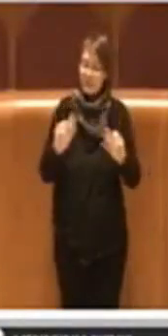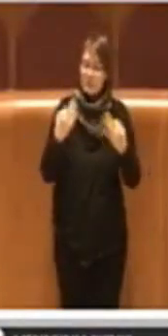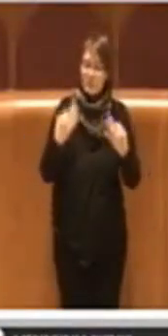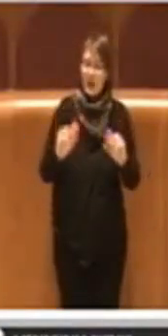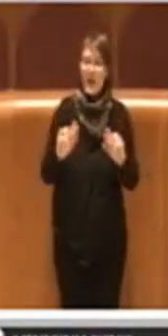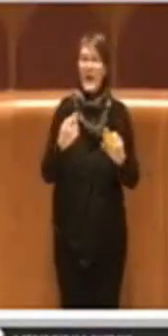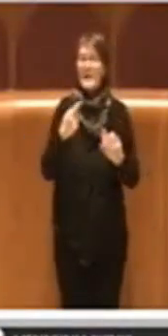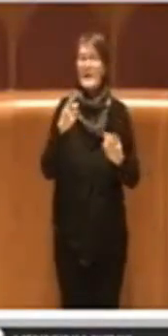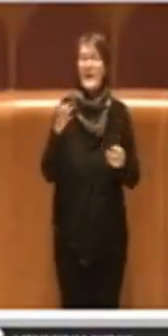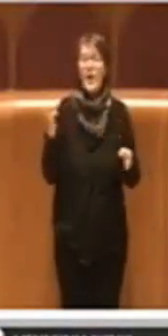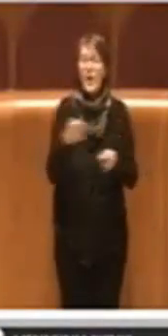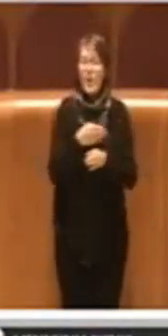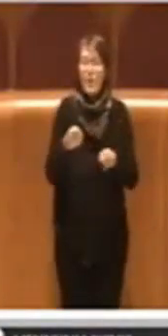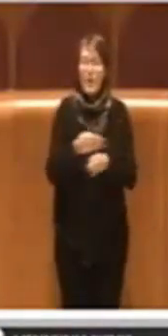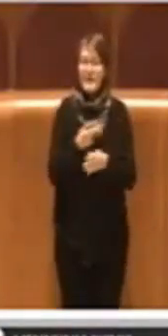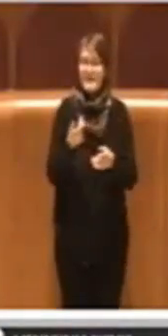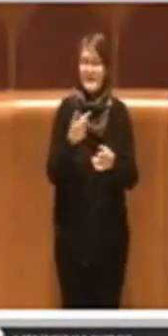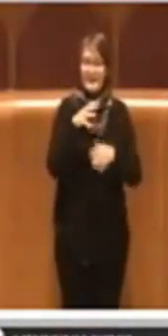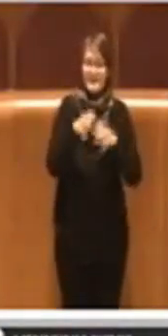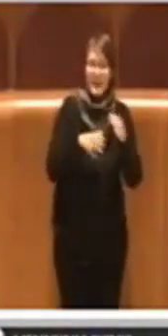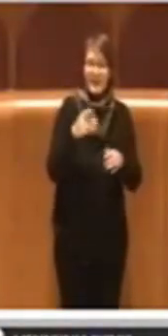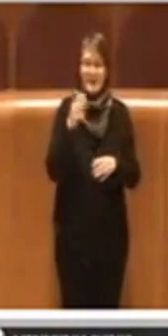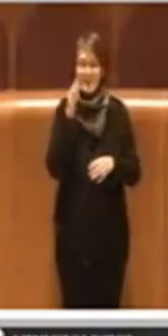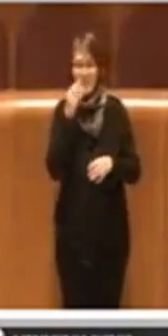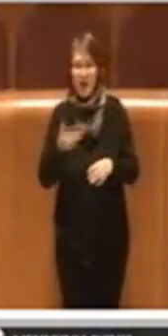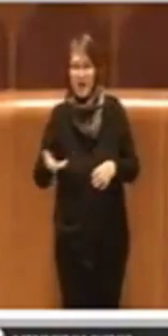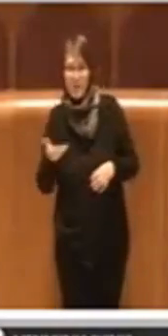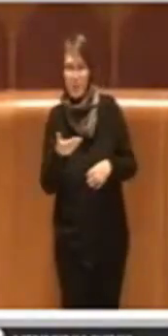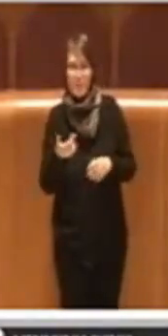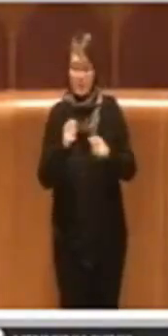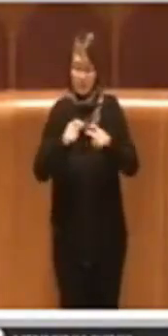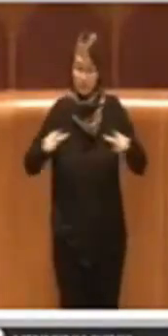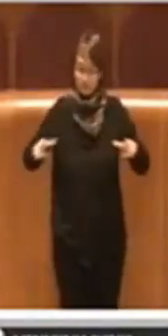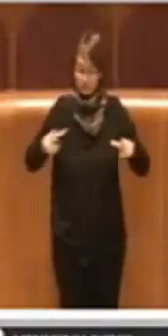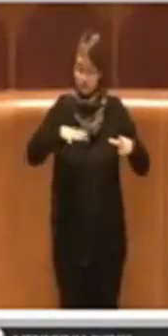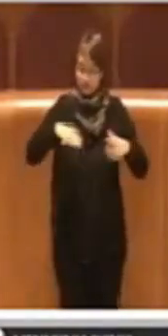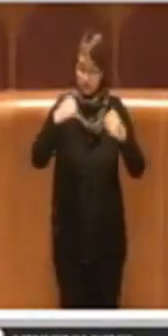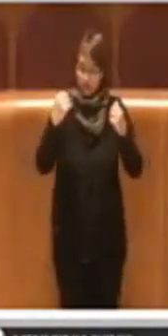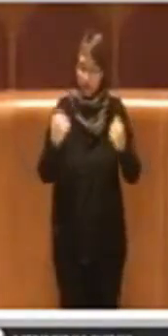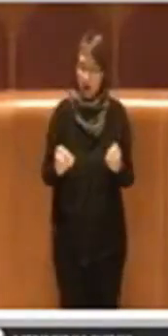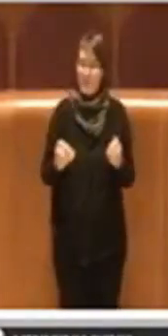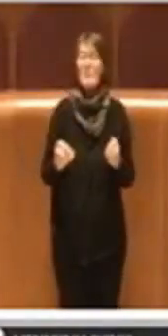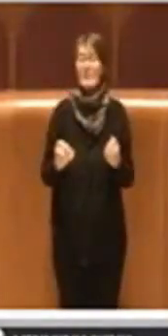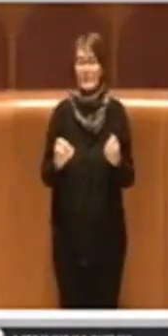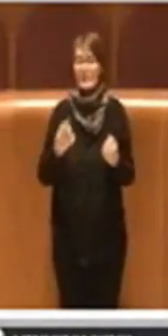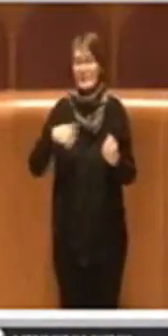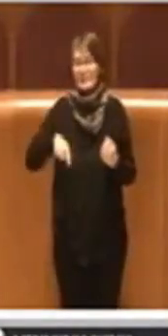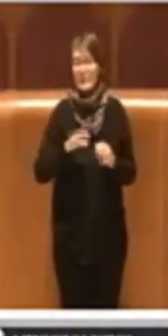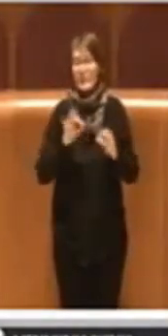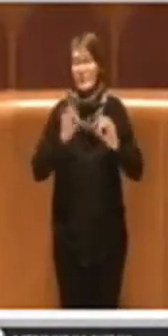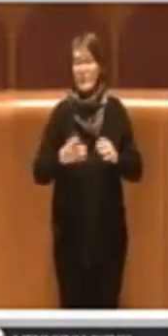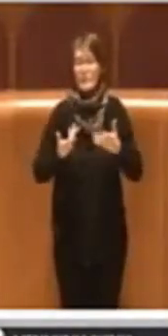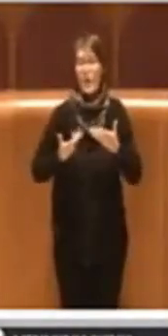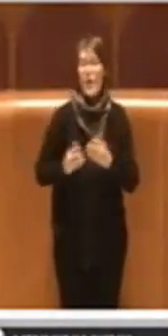stiamo costruendo una politica vera, reale e concreta che non mili tanto al